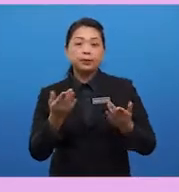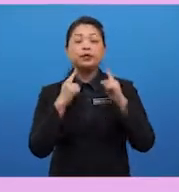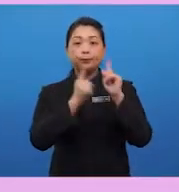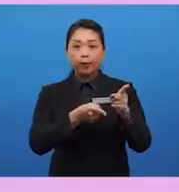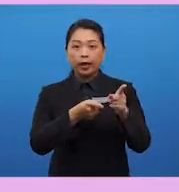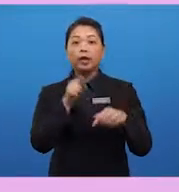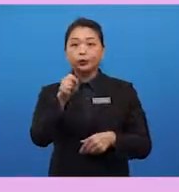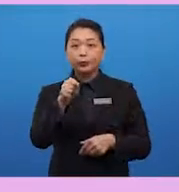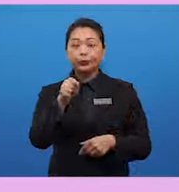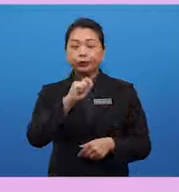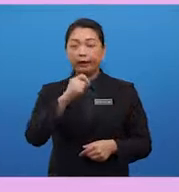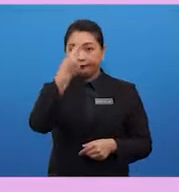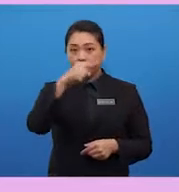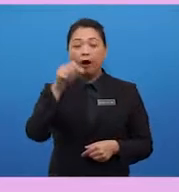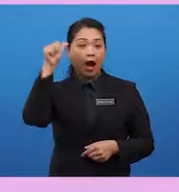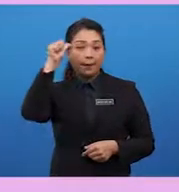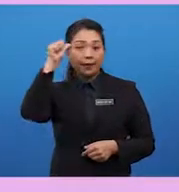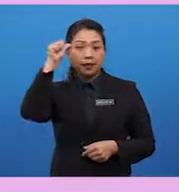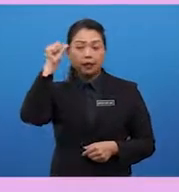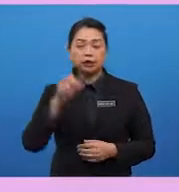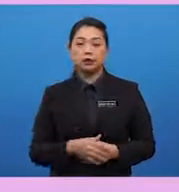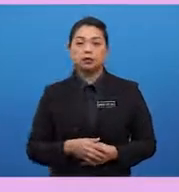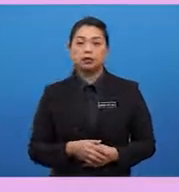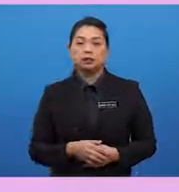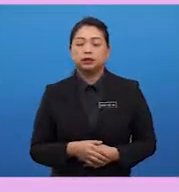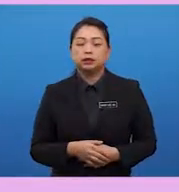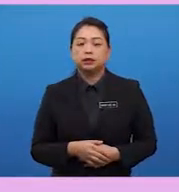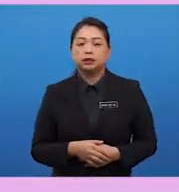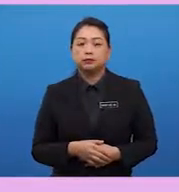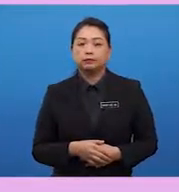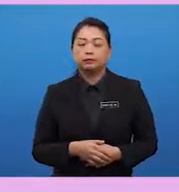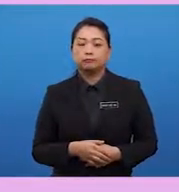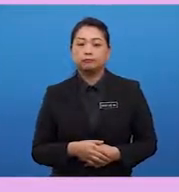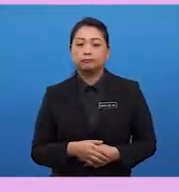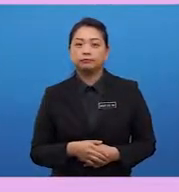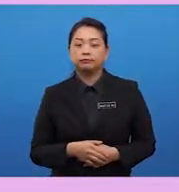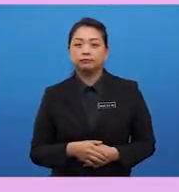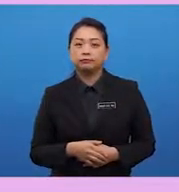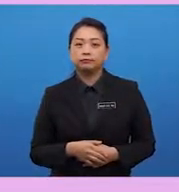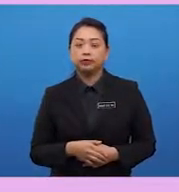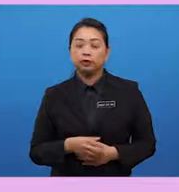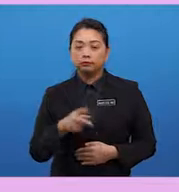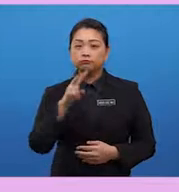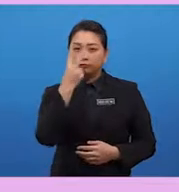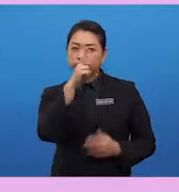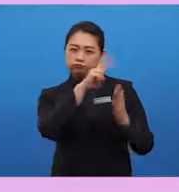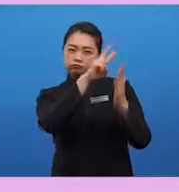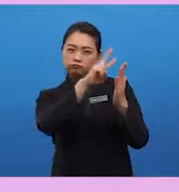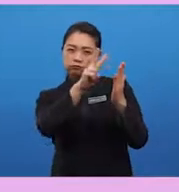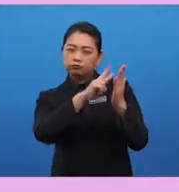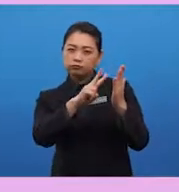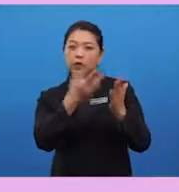Now, do spend a few minutes reading this reply email to Armani in order to give you an idea of what